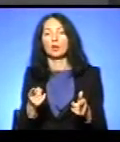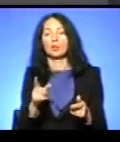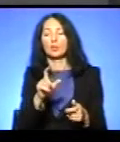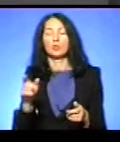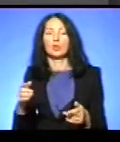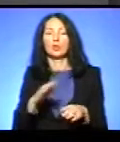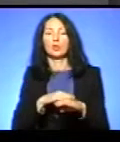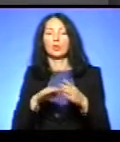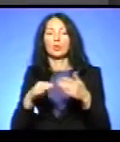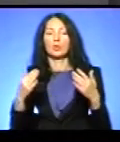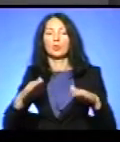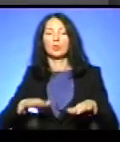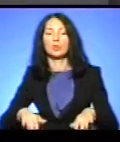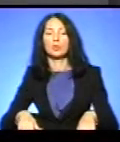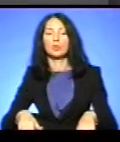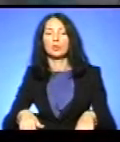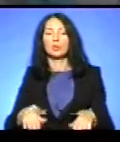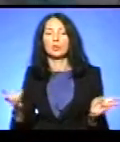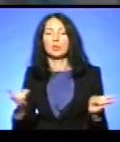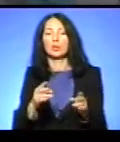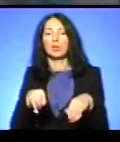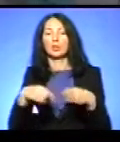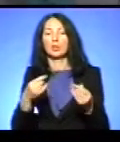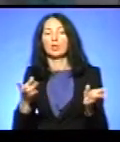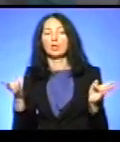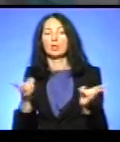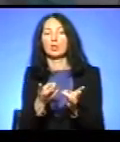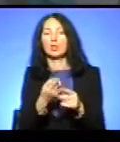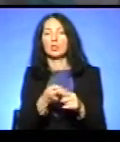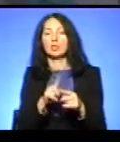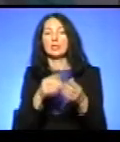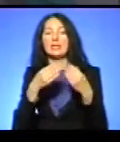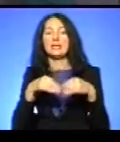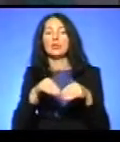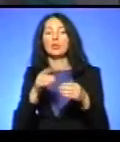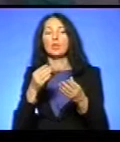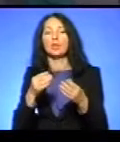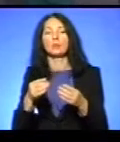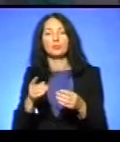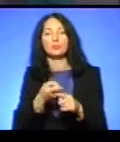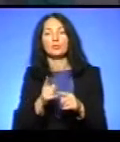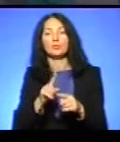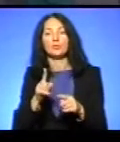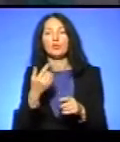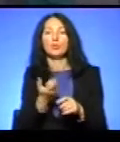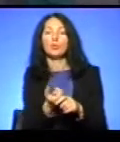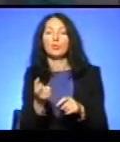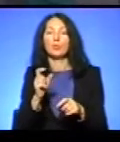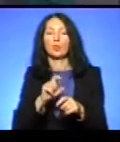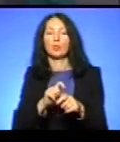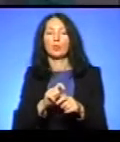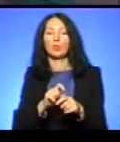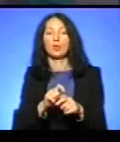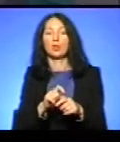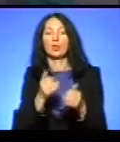опускаються роки. Тому треба віддати належне, власне, цій сім'ї, родині, що вони перебуроли, і вони мало